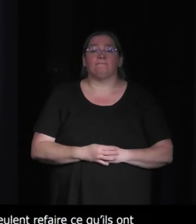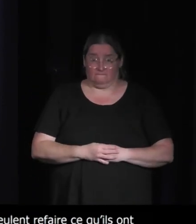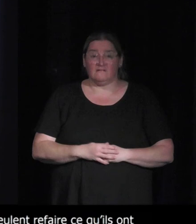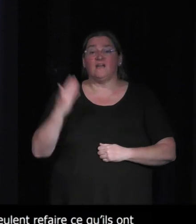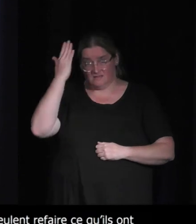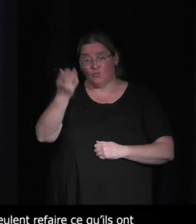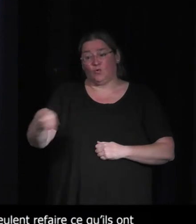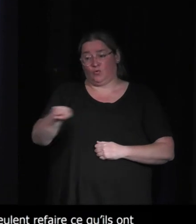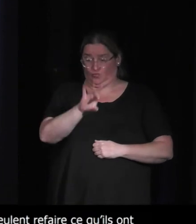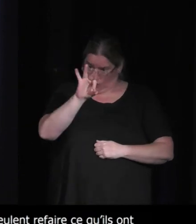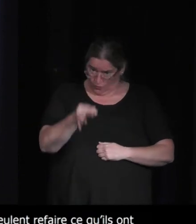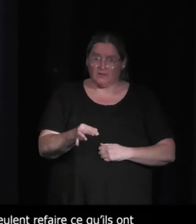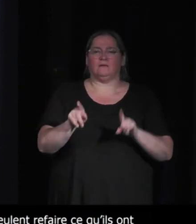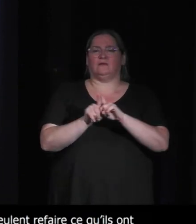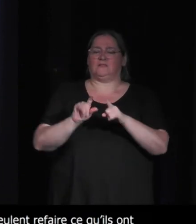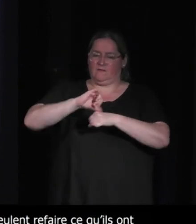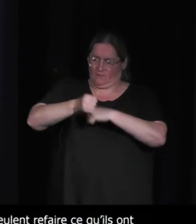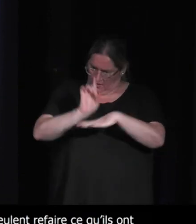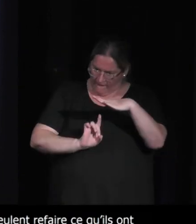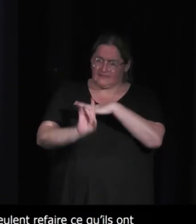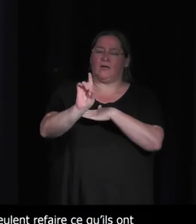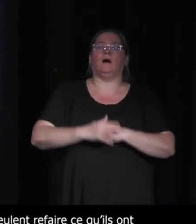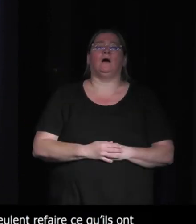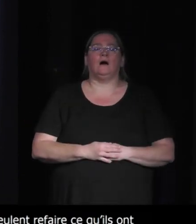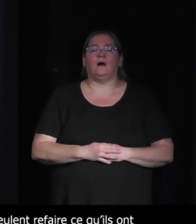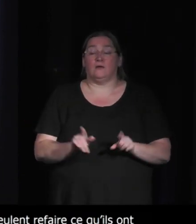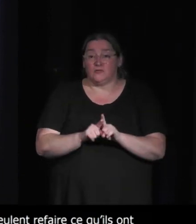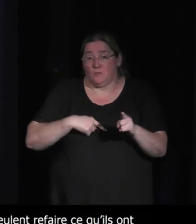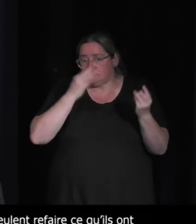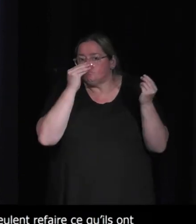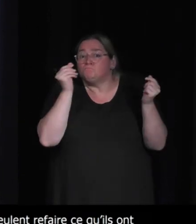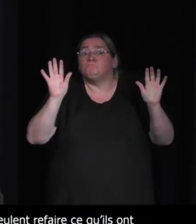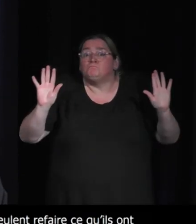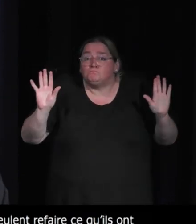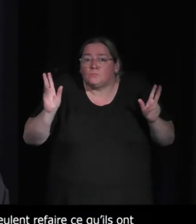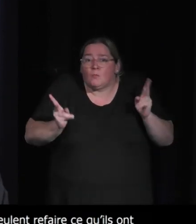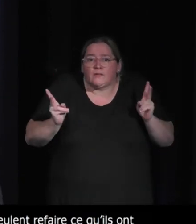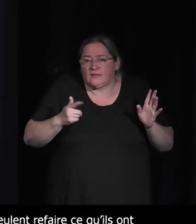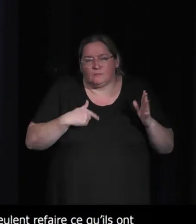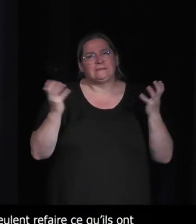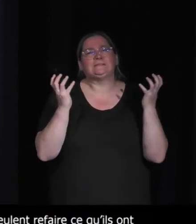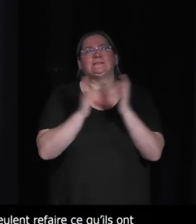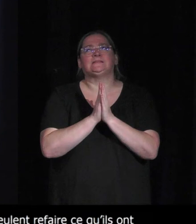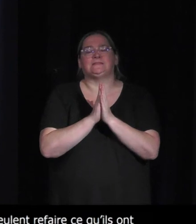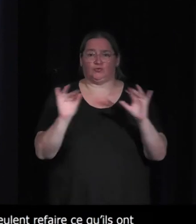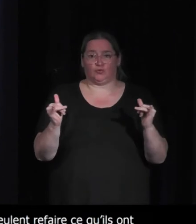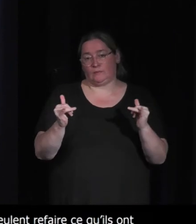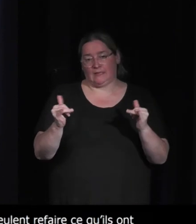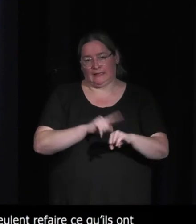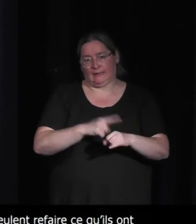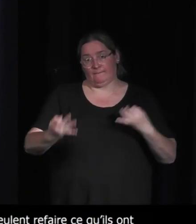les animaux en tant qu'avatar qui revient et il y a aussi j'ai l'impression ou alors c'est peut-être parce que j'ai très envie d'y jouer et que'ai pas eu le temps